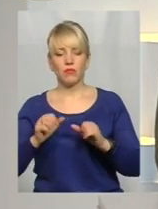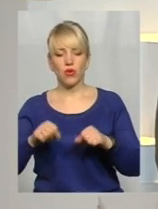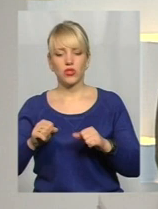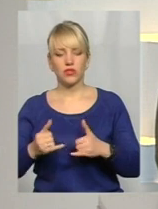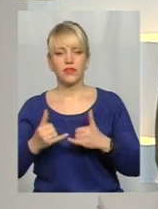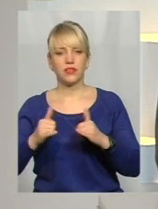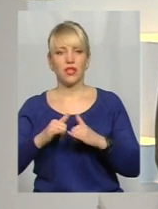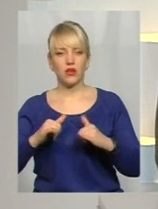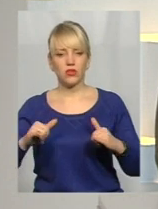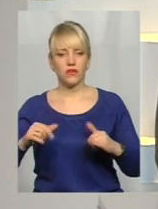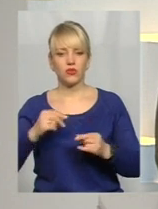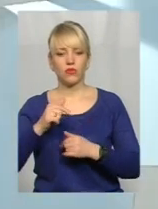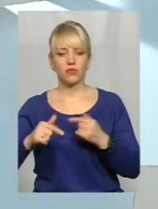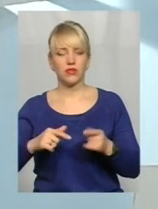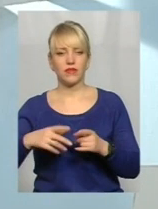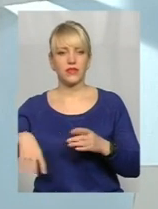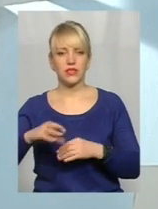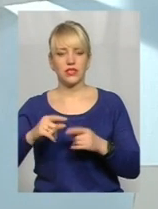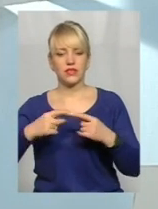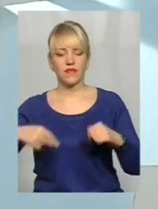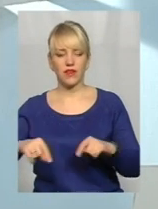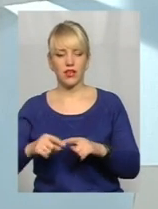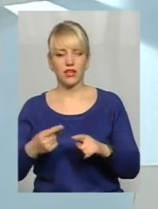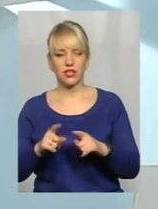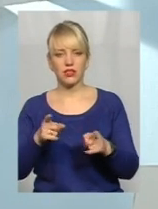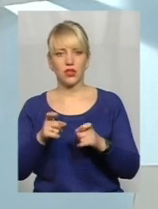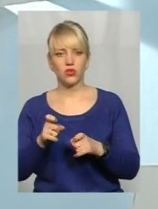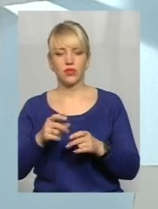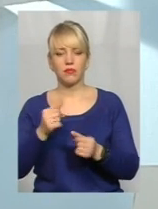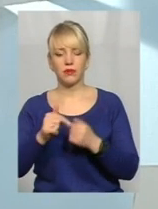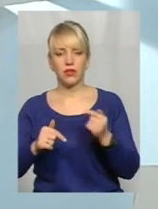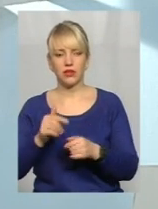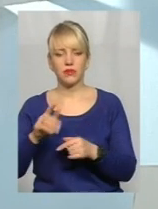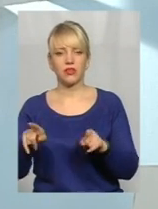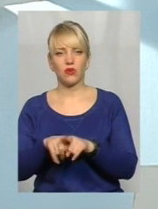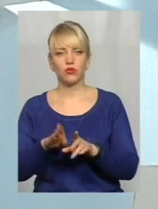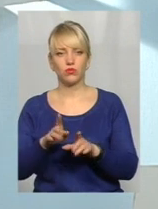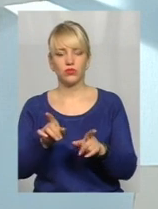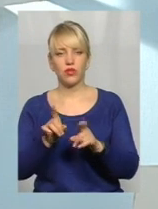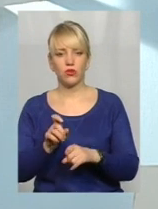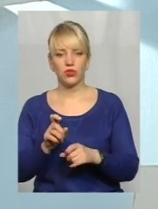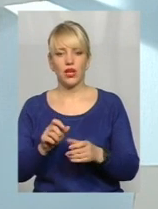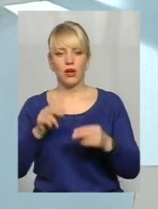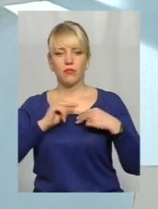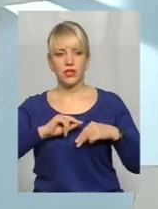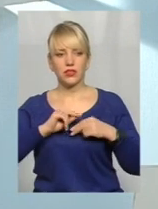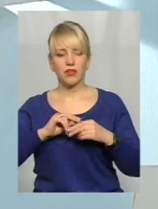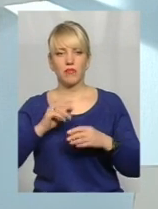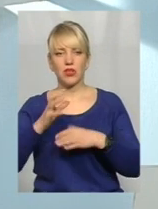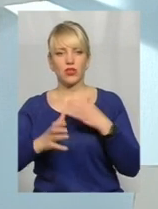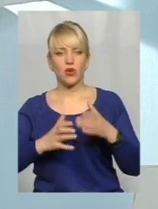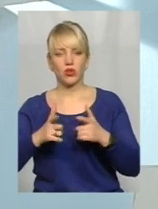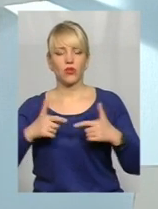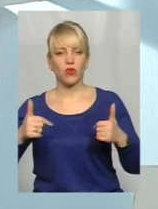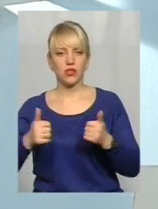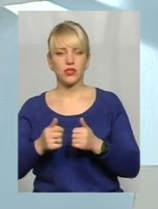бізнесу в цій сфері. Крім залучених підприємців, у нас будуть представники інвестиційних фондів, міжнародних організацій, які також